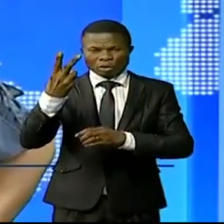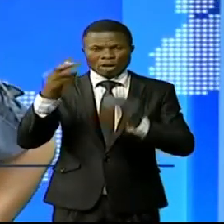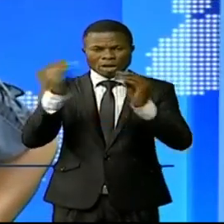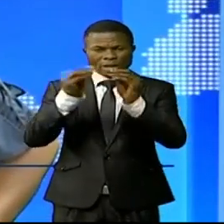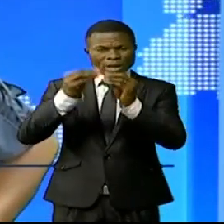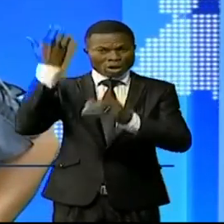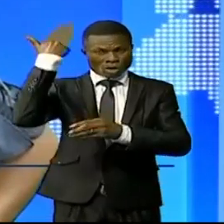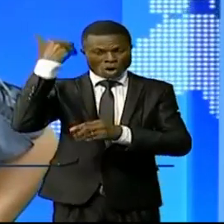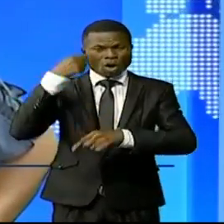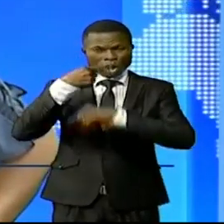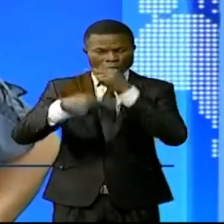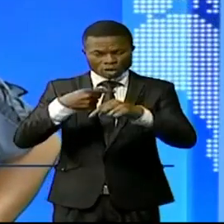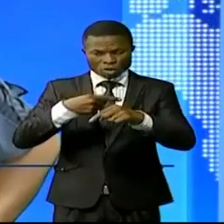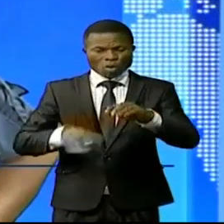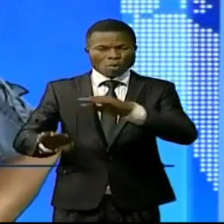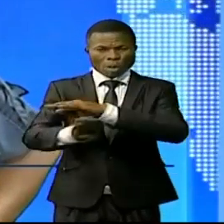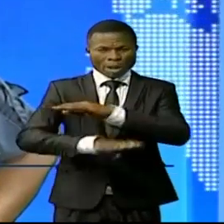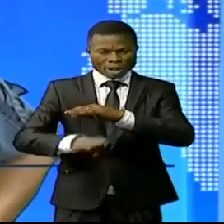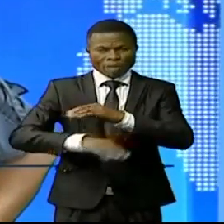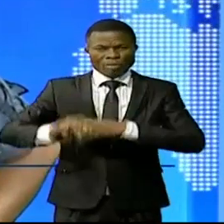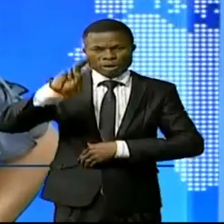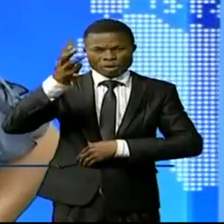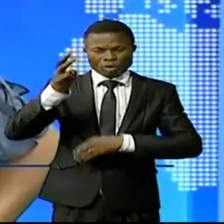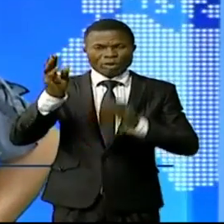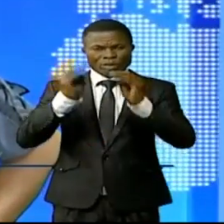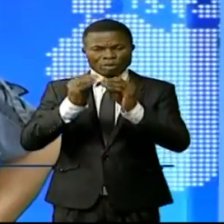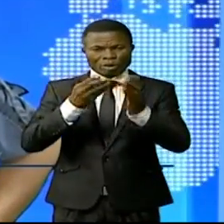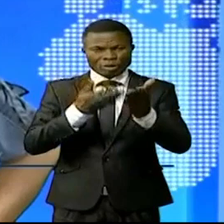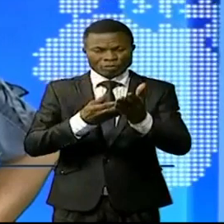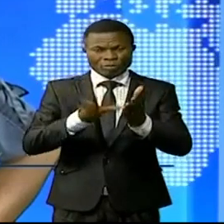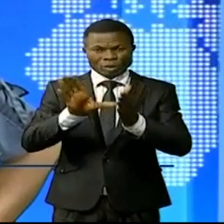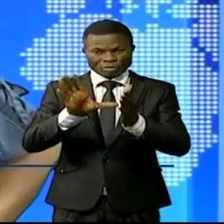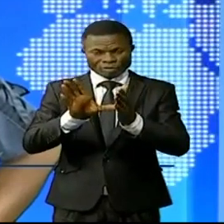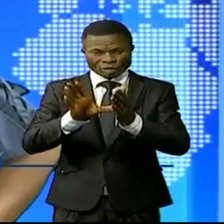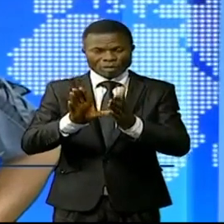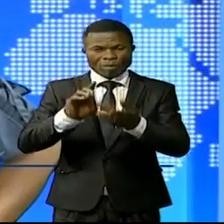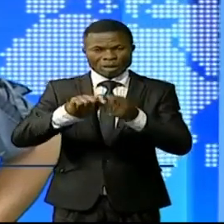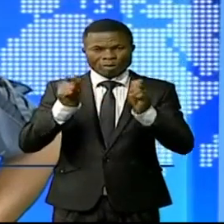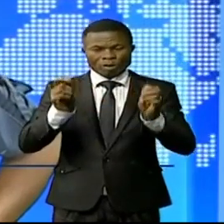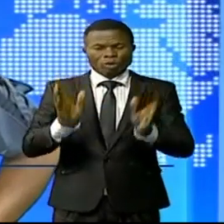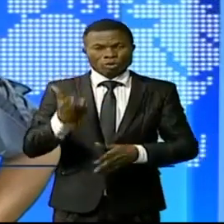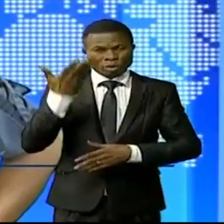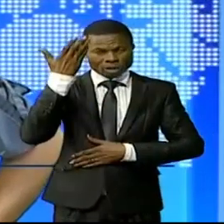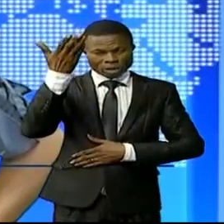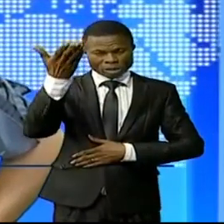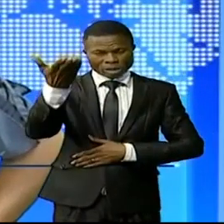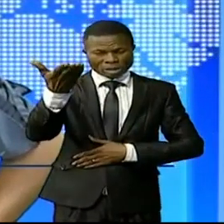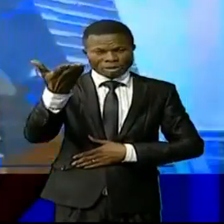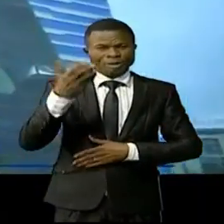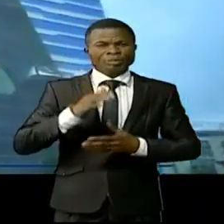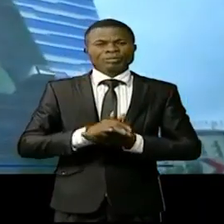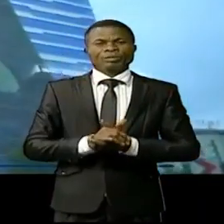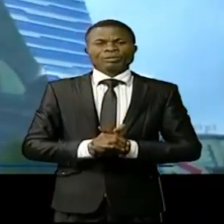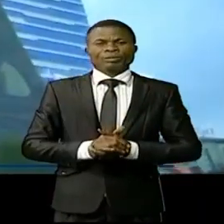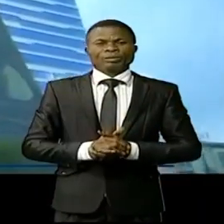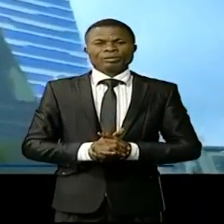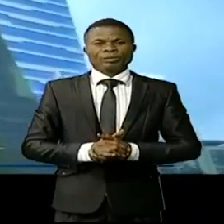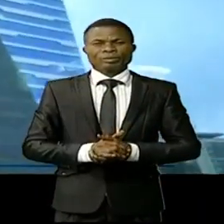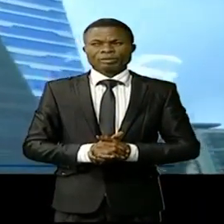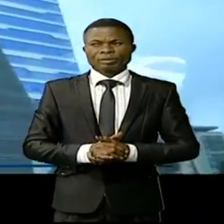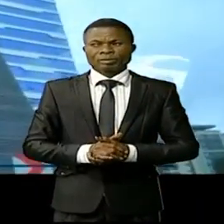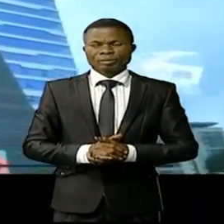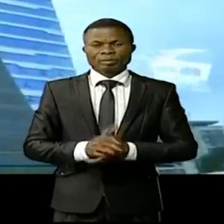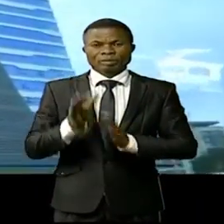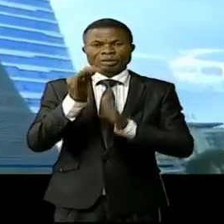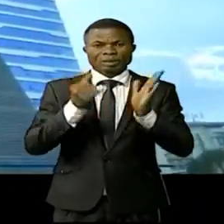projeter les bases de ce troisième. Un reportage de Doris Moussotamboui et Edith Chala. Du 16